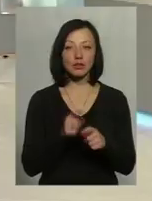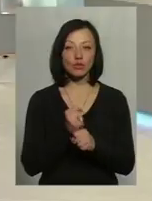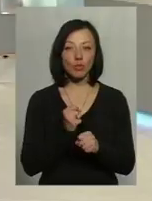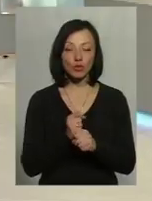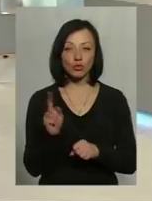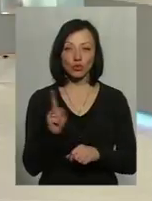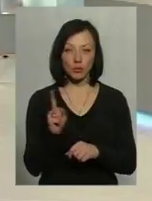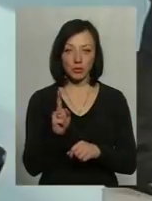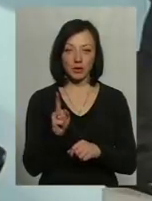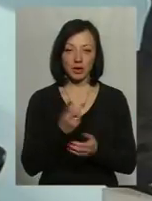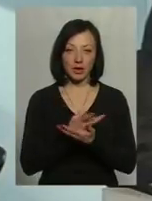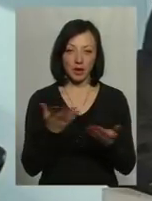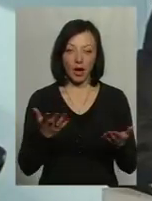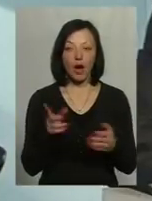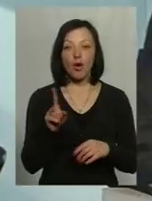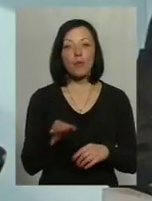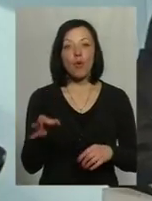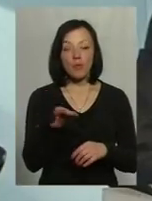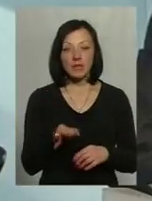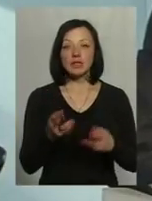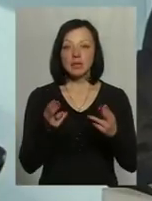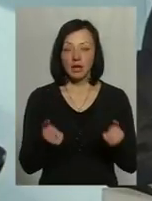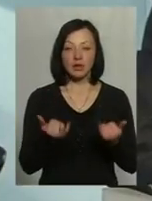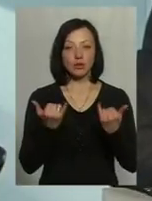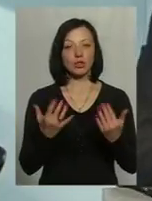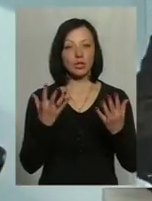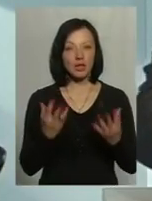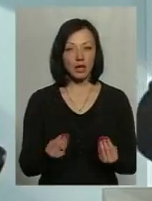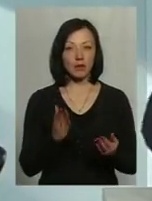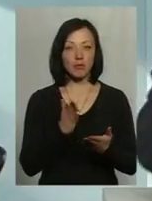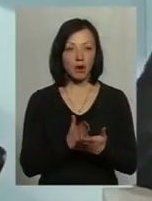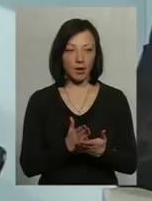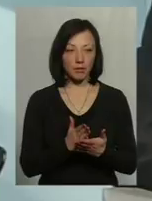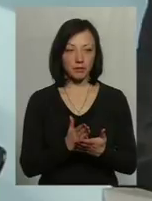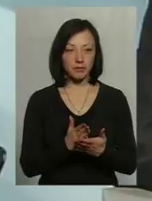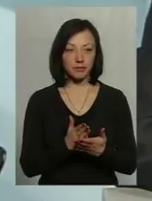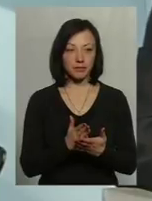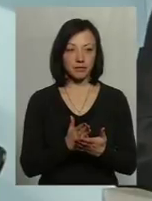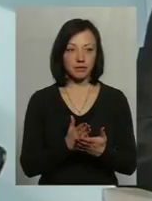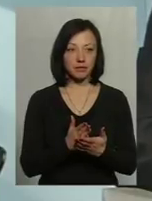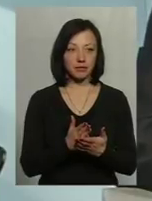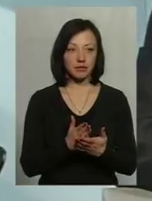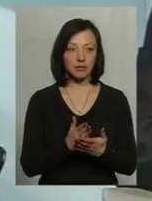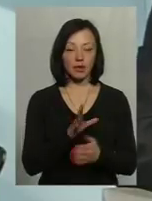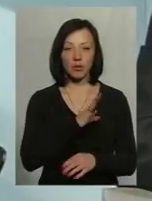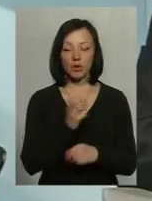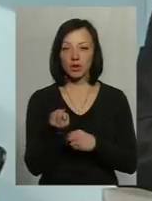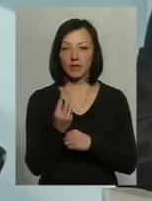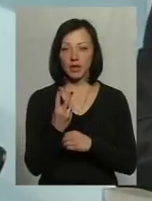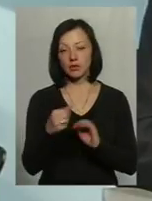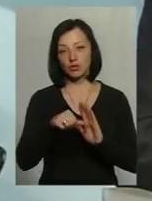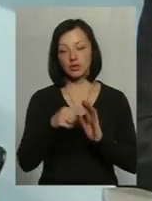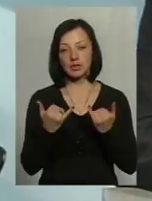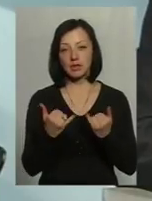метою. Що по області? Так, по області ми на сьогоднішній день маємо, значить, було 12-16